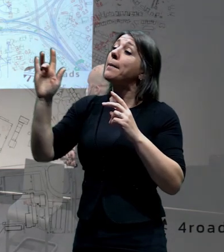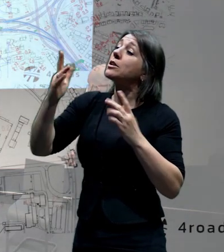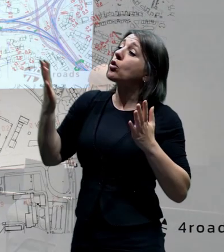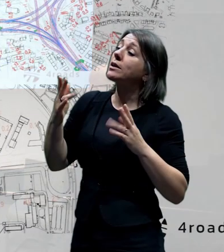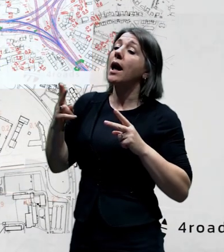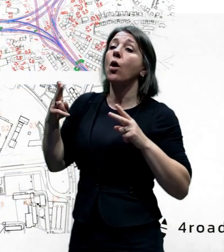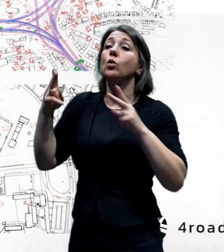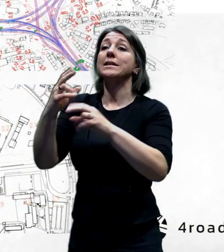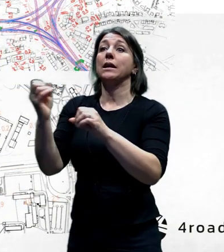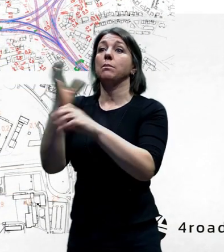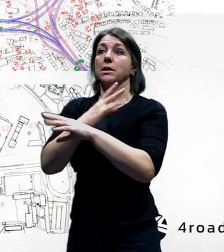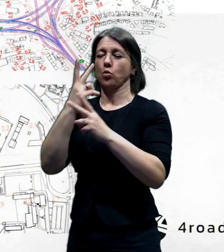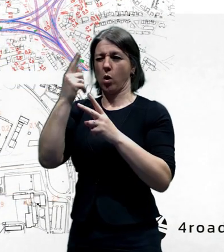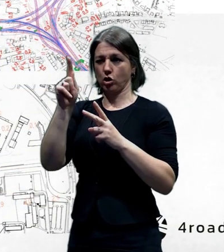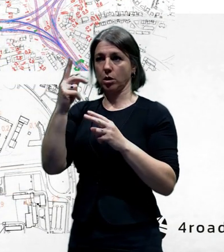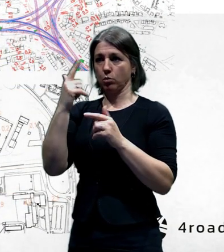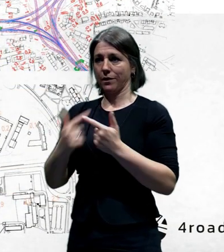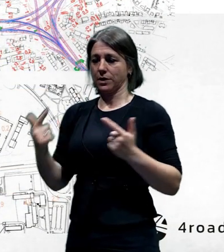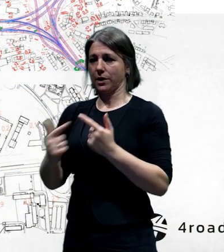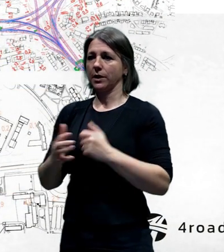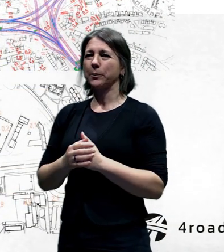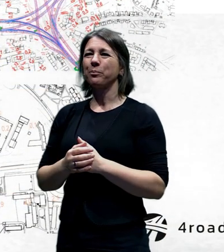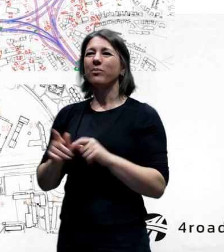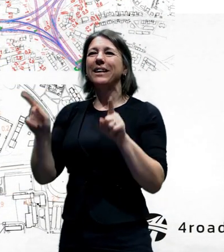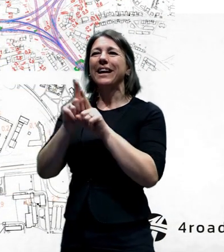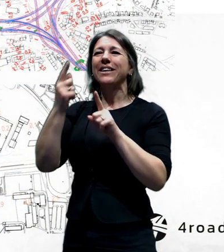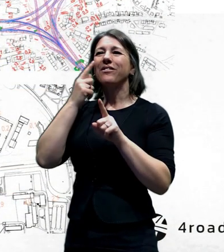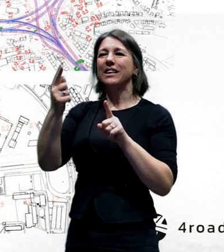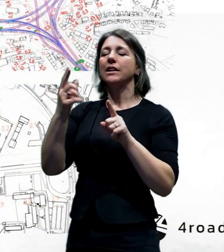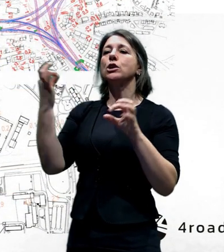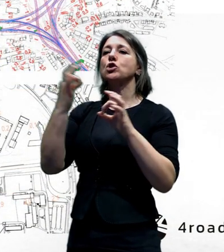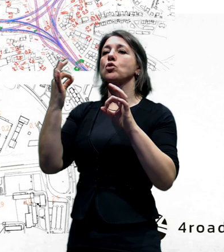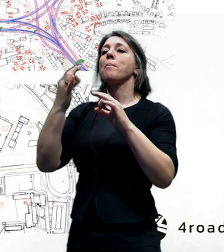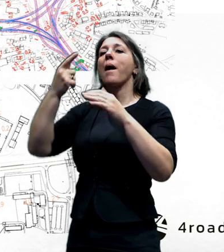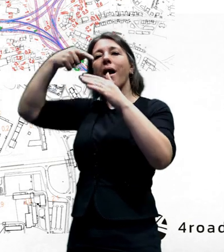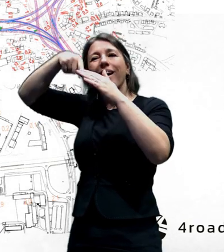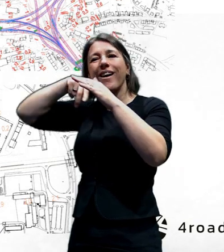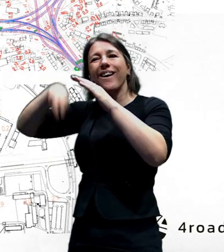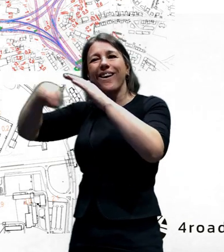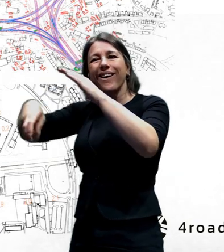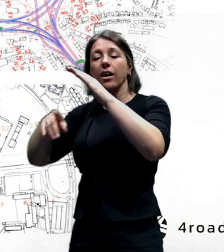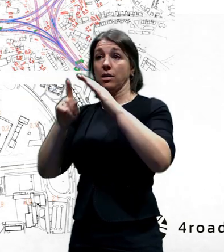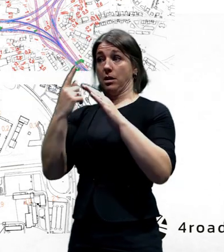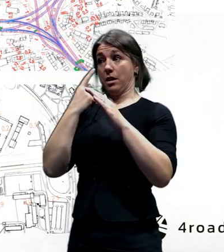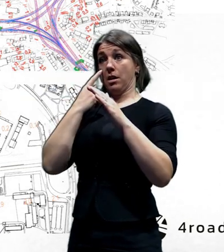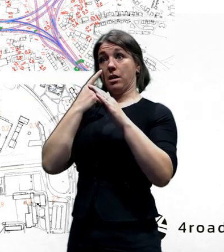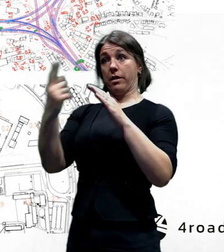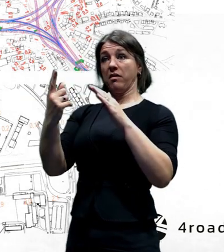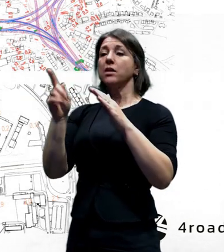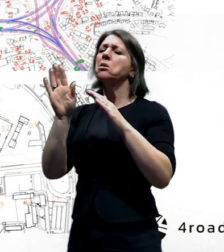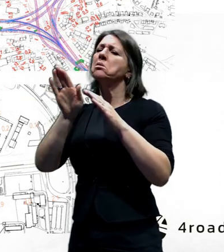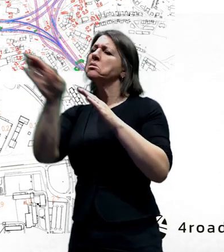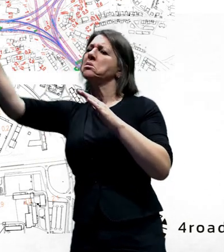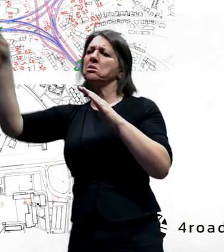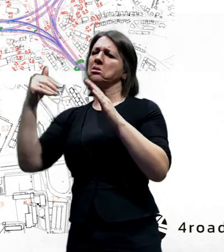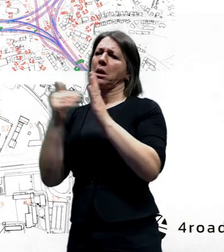Tady vidíte situaci na dvě části rozdělenou těch podpovrchových částí. Tato část je poměrně nezajímavá,